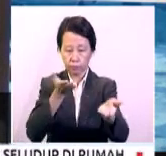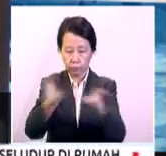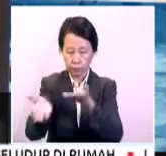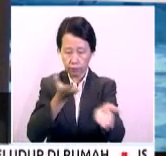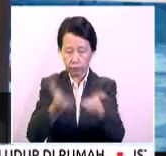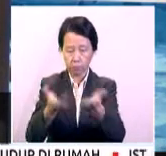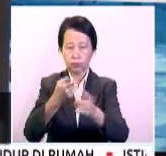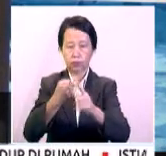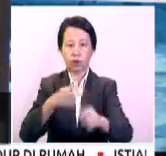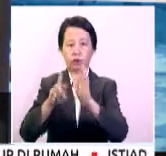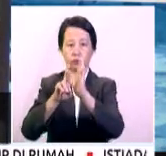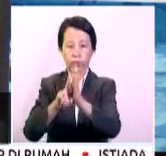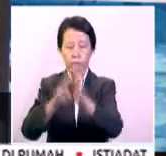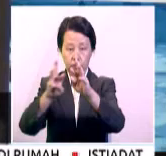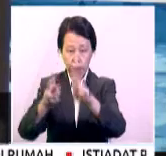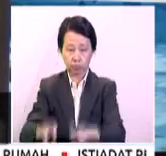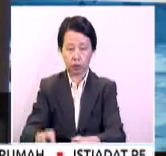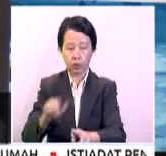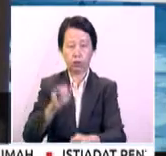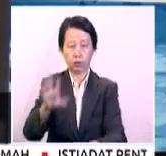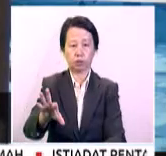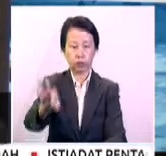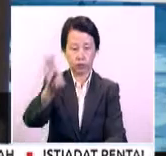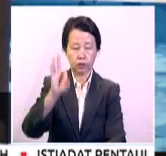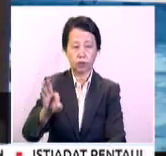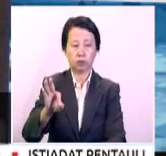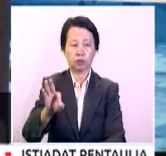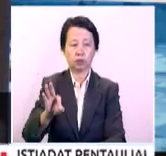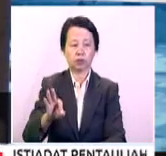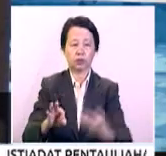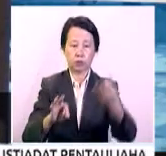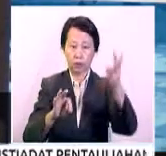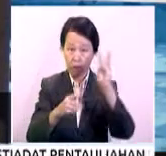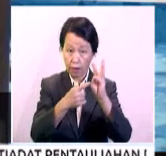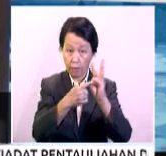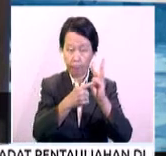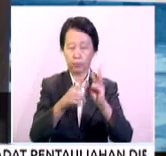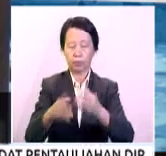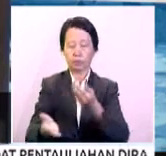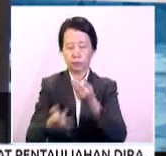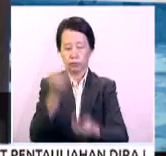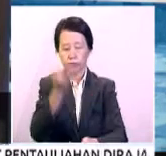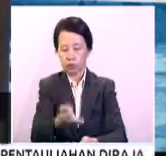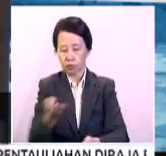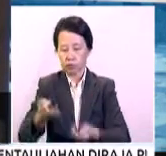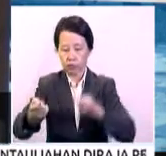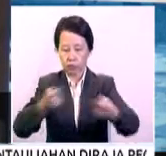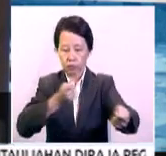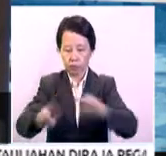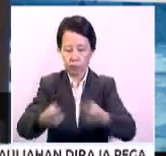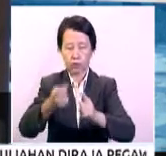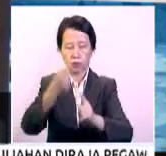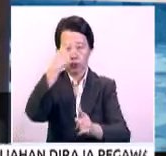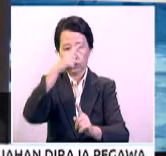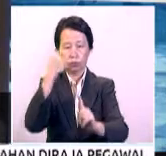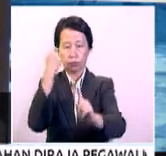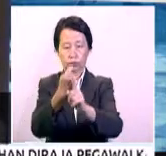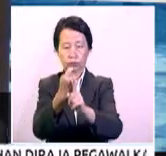daripada wakil rakyat yang dilantik 6 kemudahan pentadbiran bagi tujuan